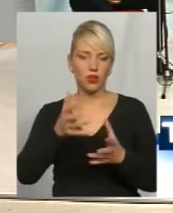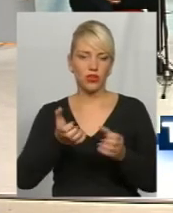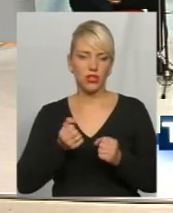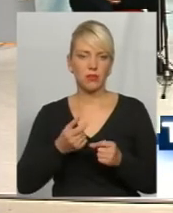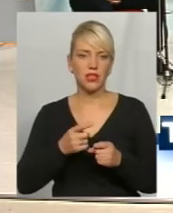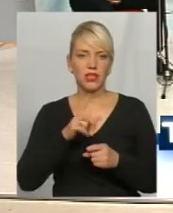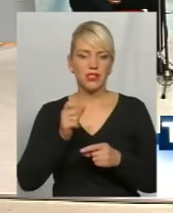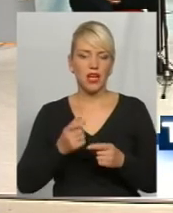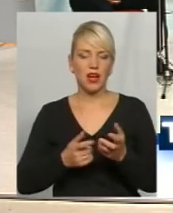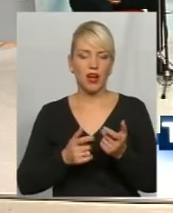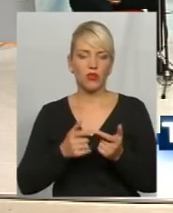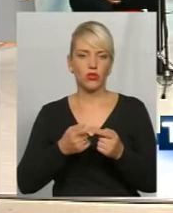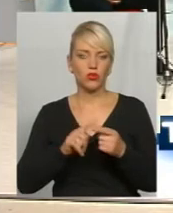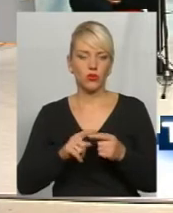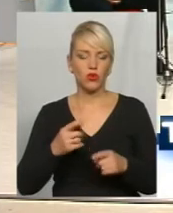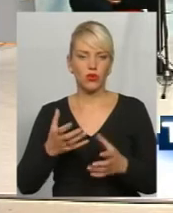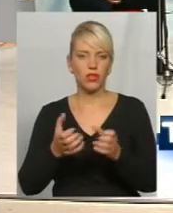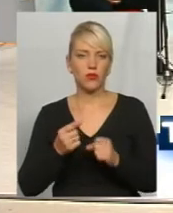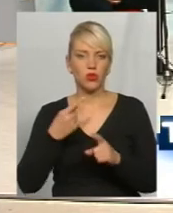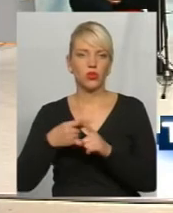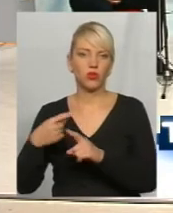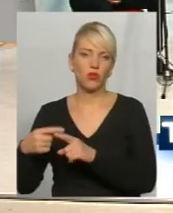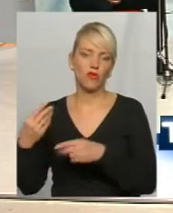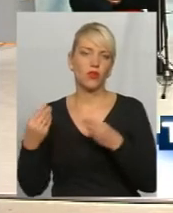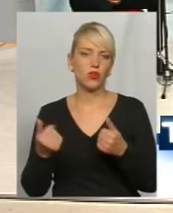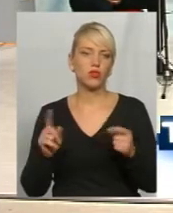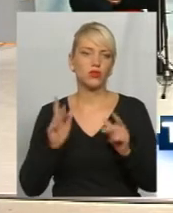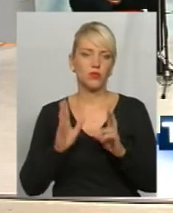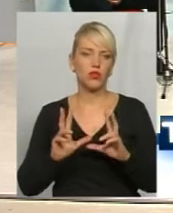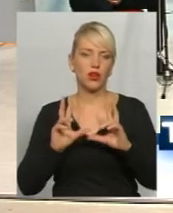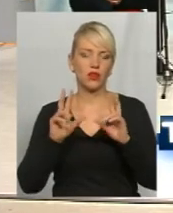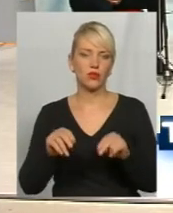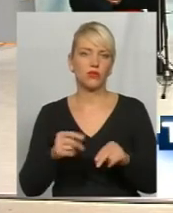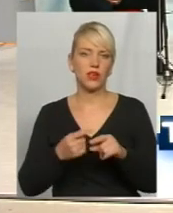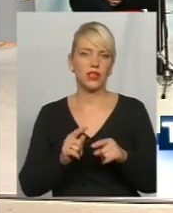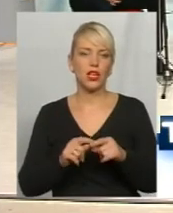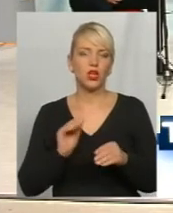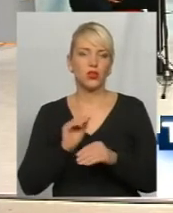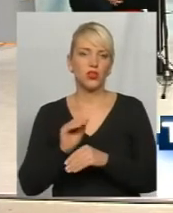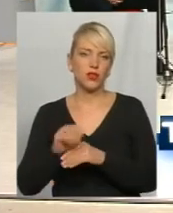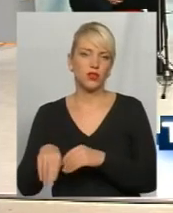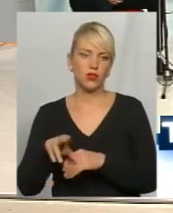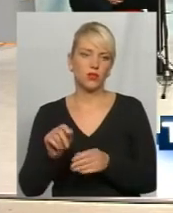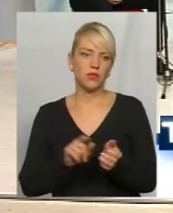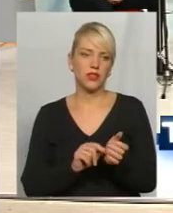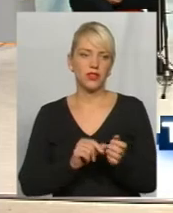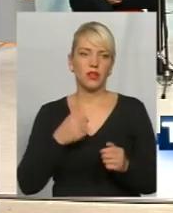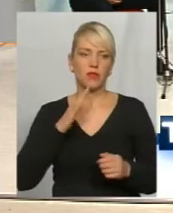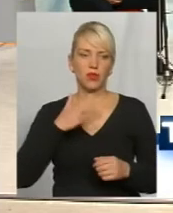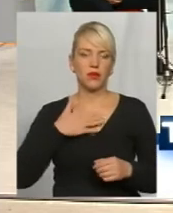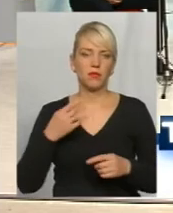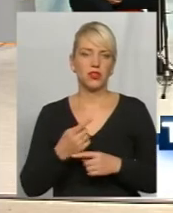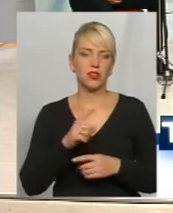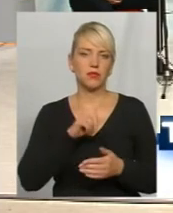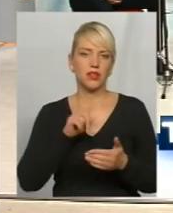отримання додаткових коштів, що буде гарантувати додаток до пенсії. Отож, моє перше питання до вас,